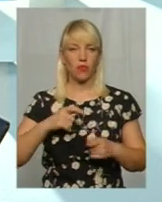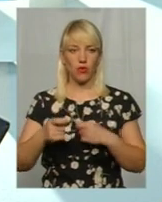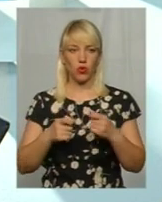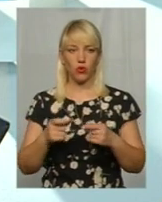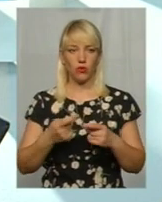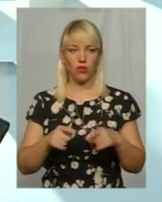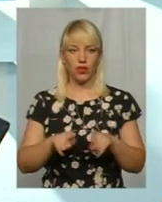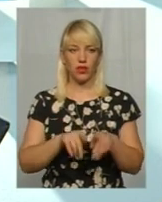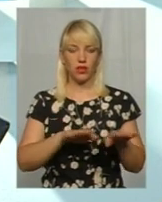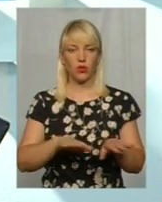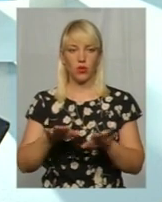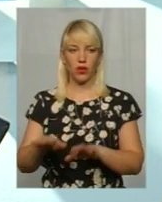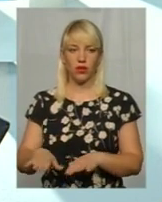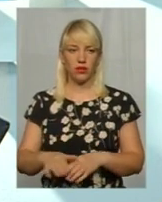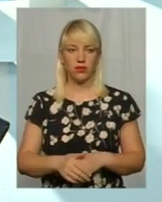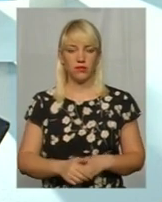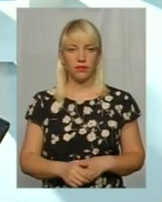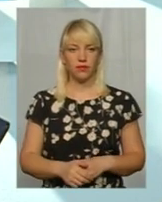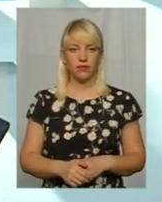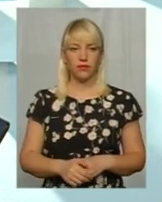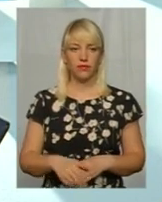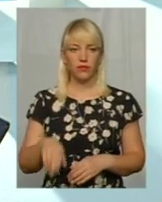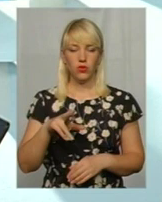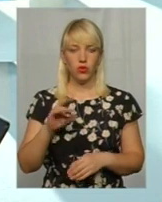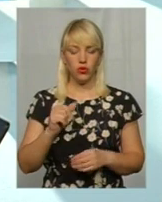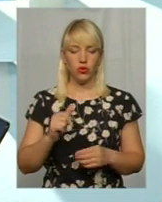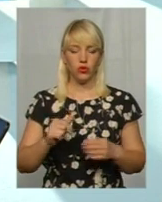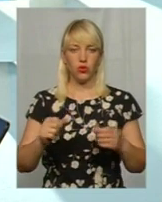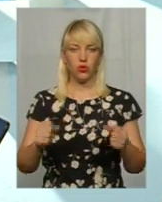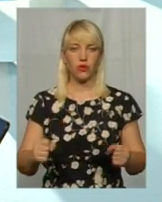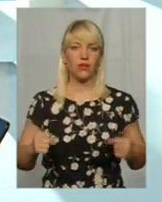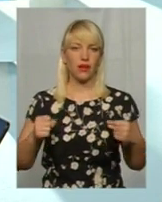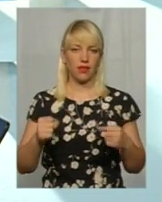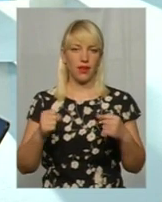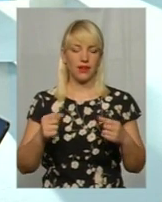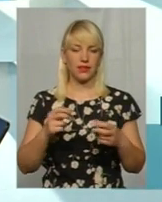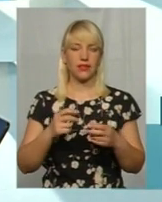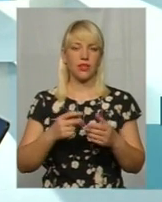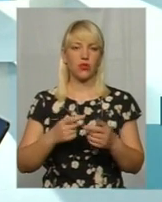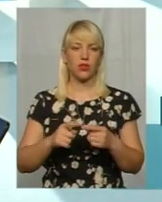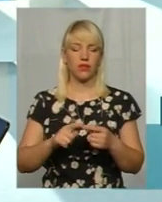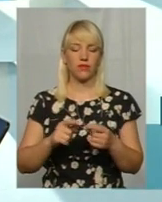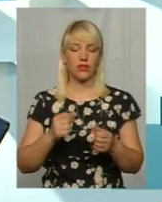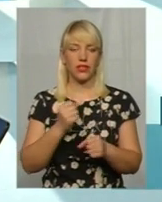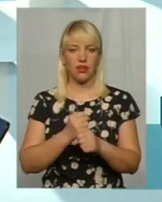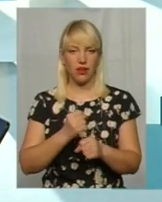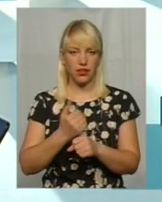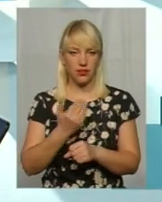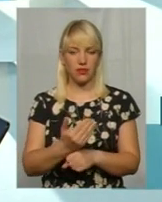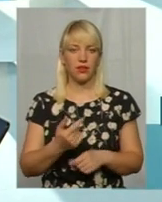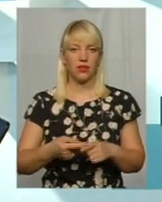локальне регулювання щодо атракціонів, порядку їх діяльності, отримання дозволів, передано на